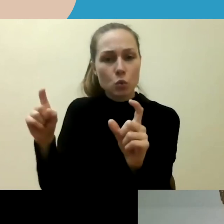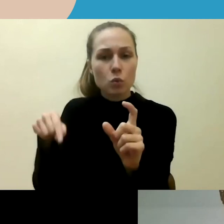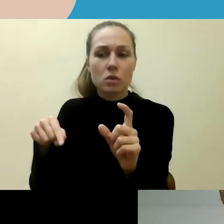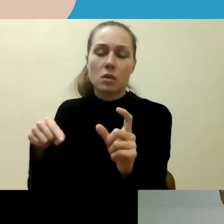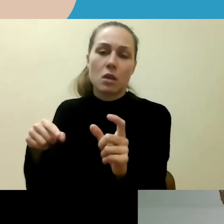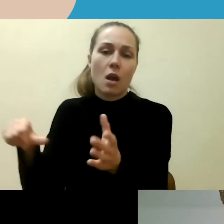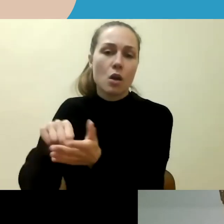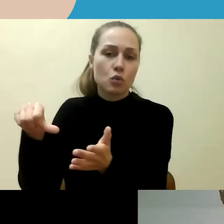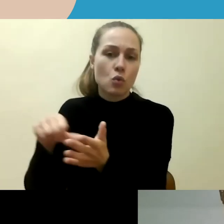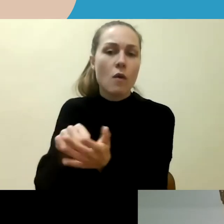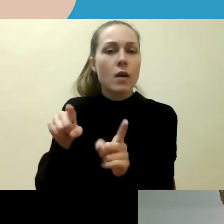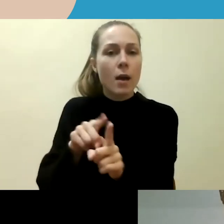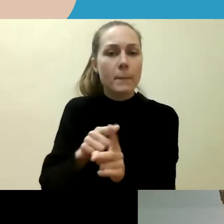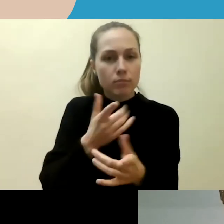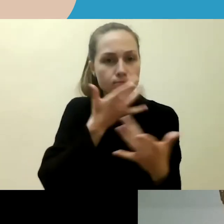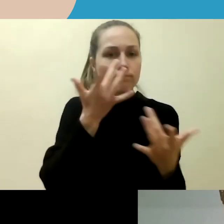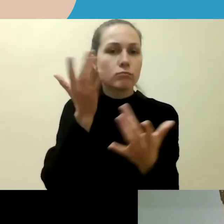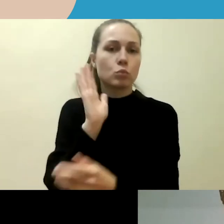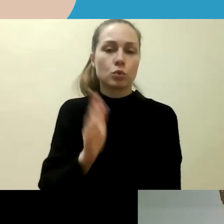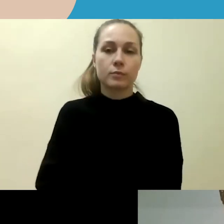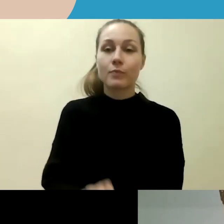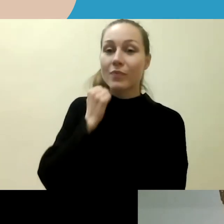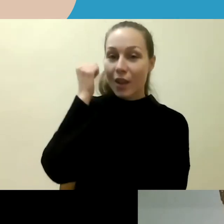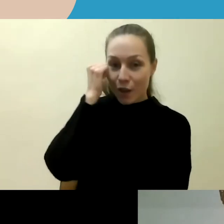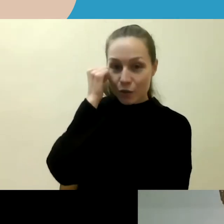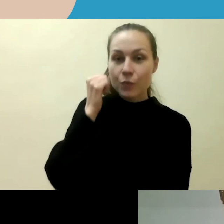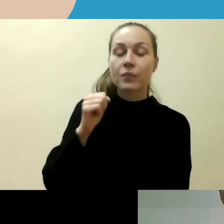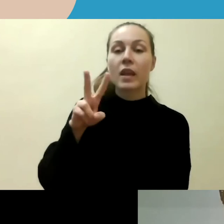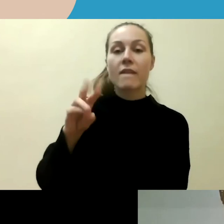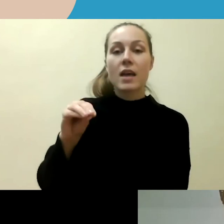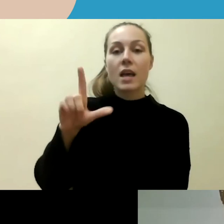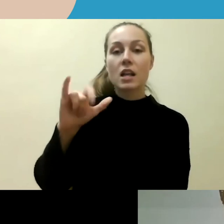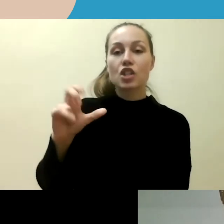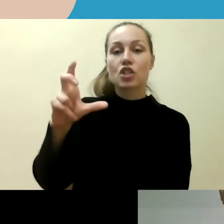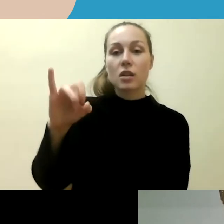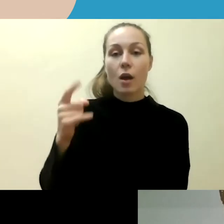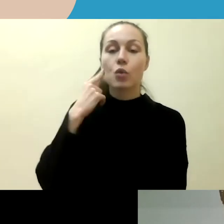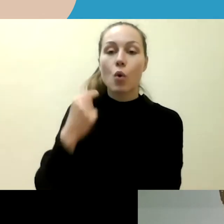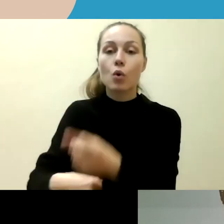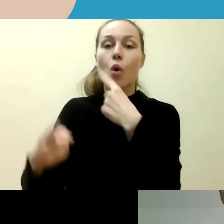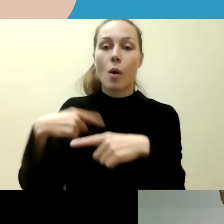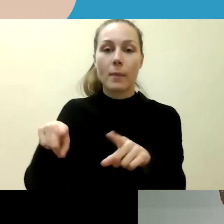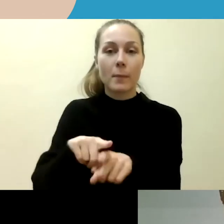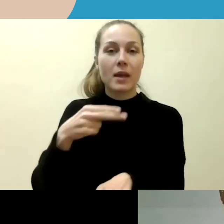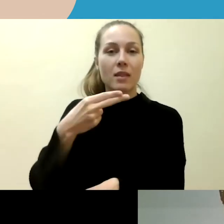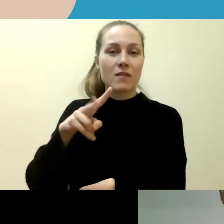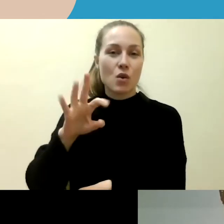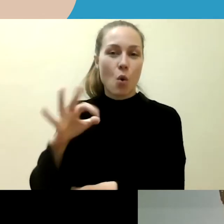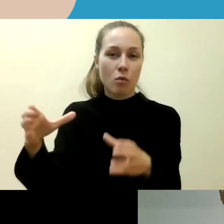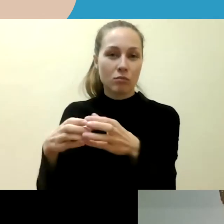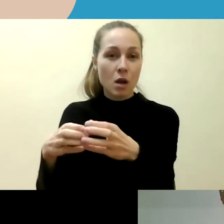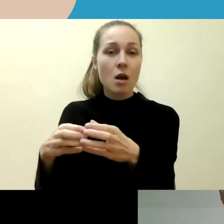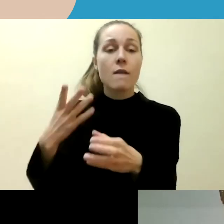bendruomenės. Ači labai godą, ponia Velička, dar prie jūsų norėčiau grįžtina, ne vėriausybininkiai išsakė galbūt savo